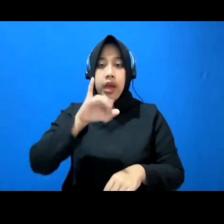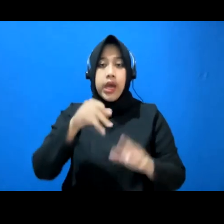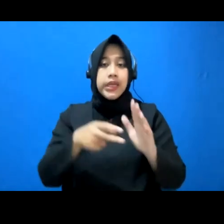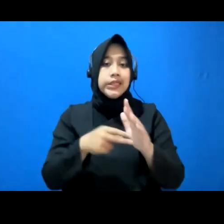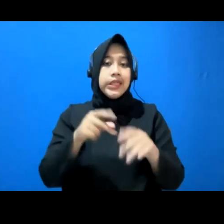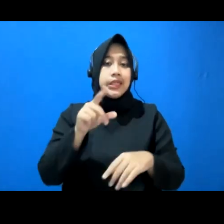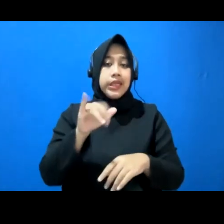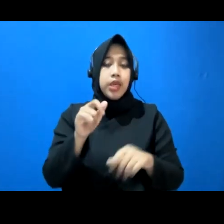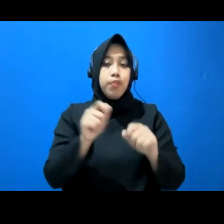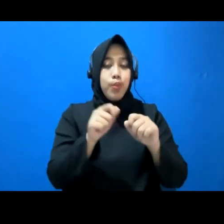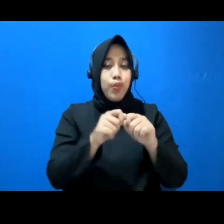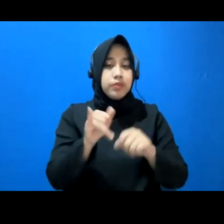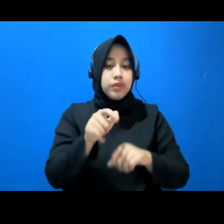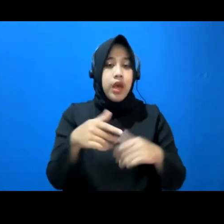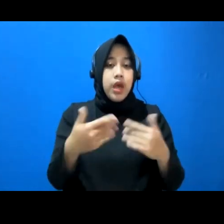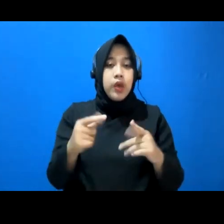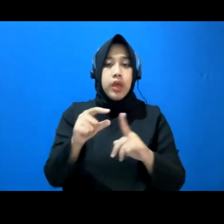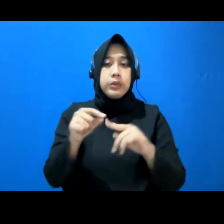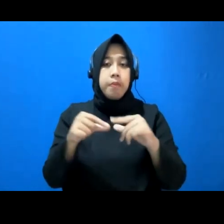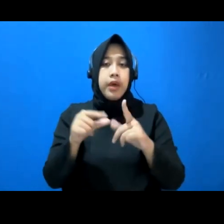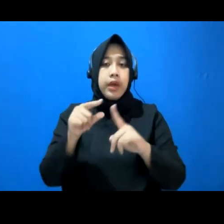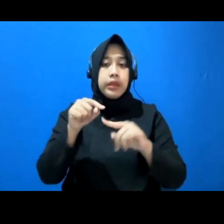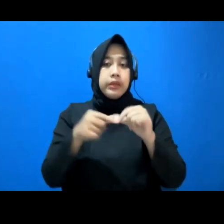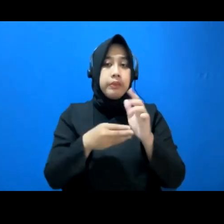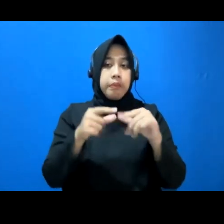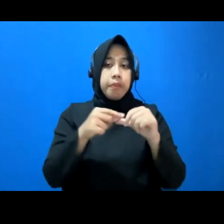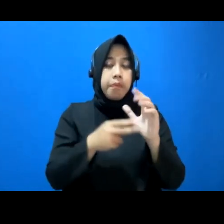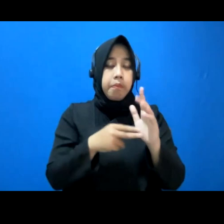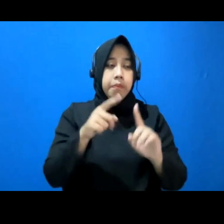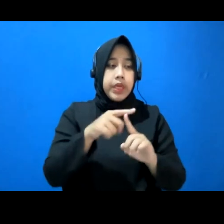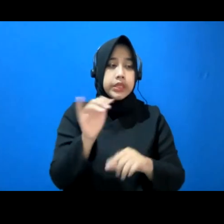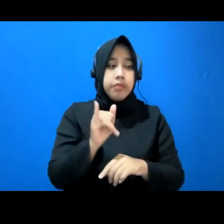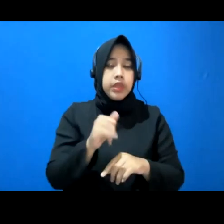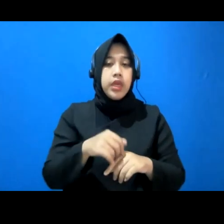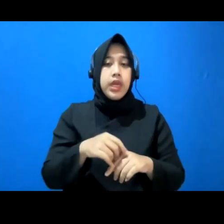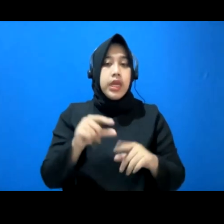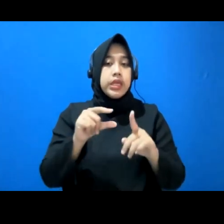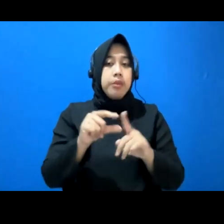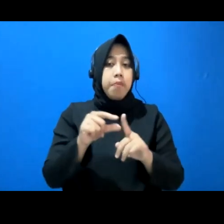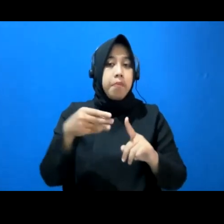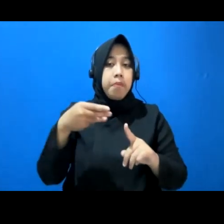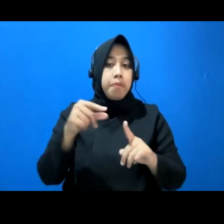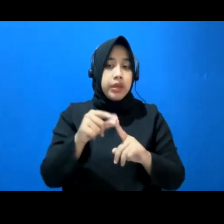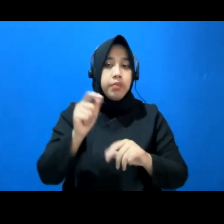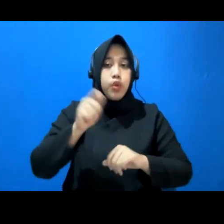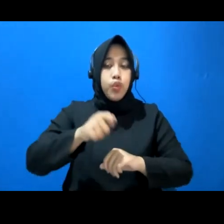semacam ini. Atau Departemen seperti yang saya tahu Departemen Hukum dan HAM untuk